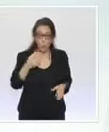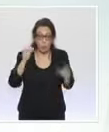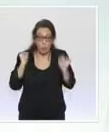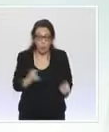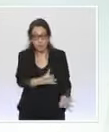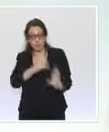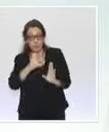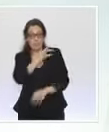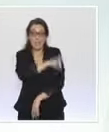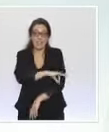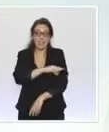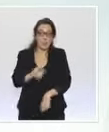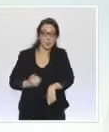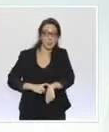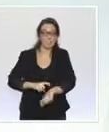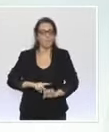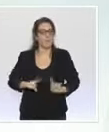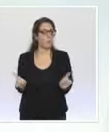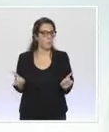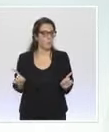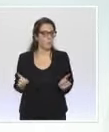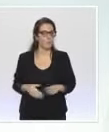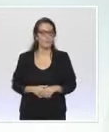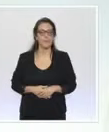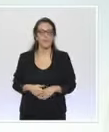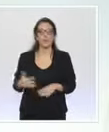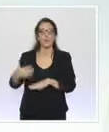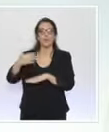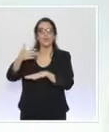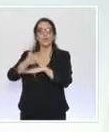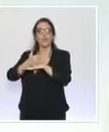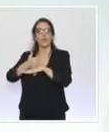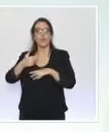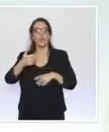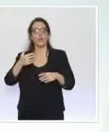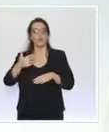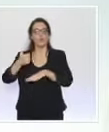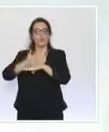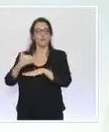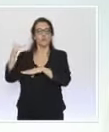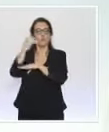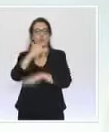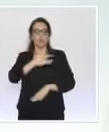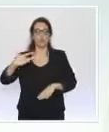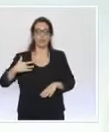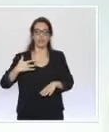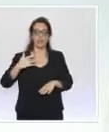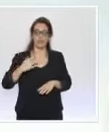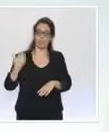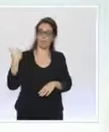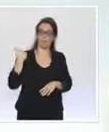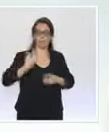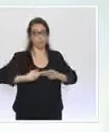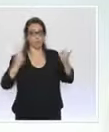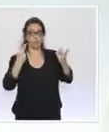immédiatement. Dans son avis publié lundi, la Haute Autorité de Santé a établi un ordre très précis des populations à